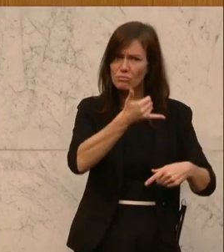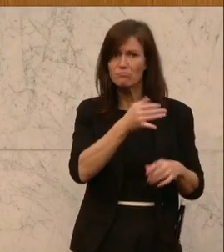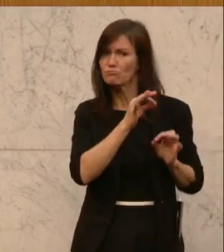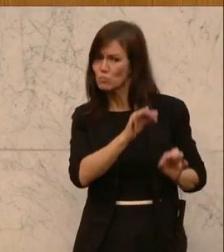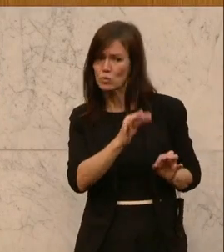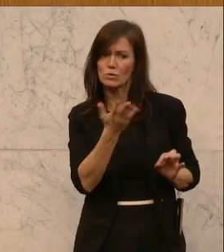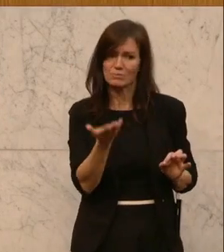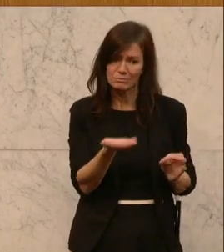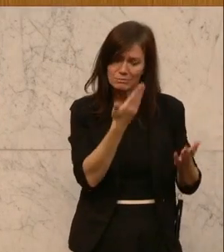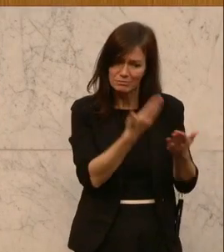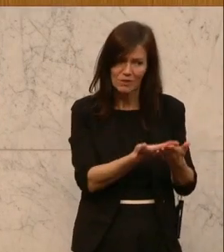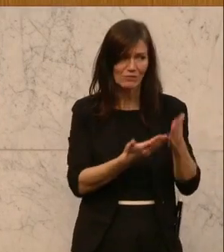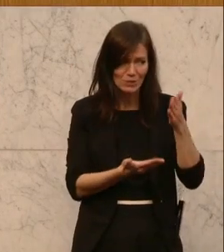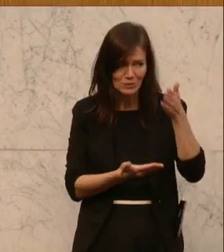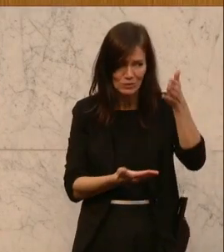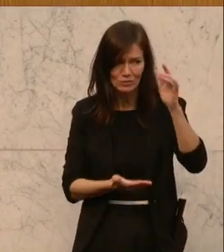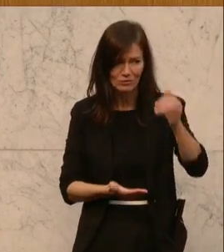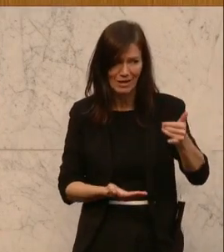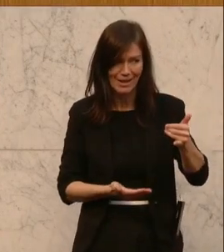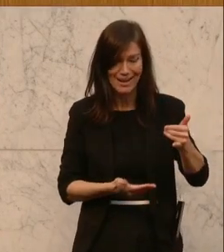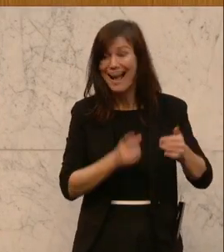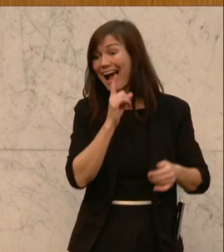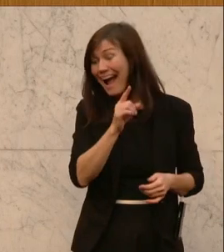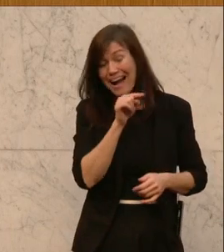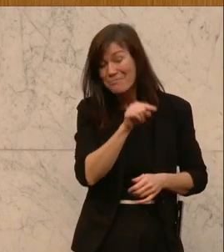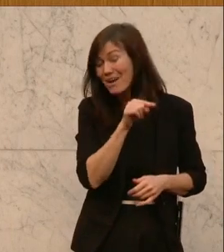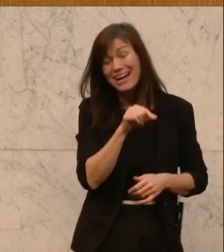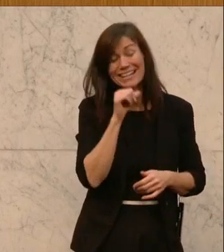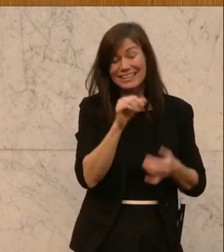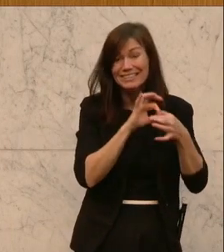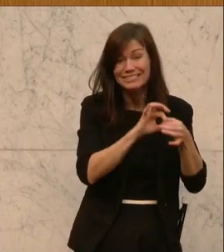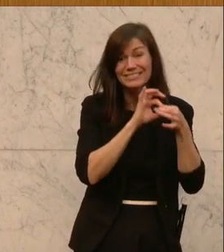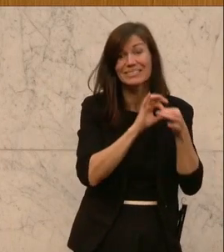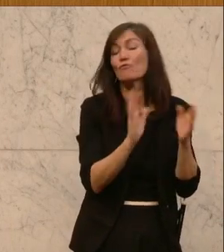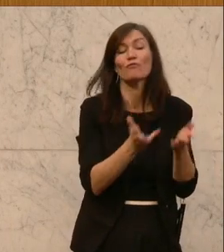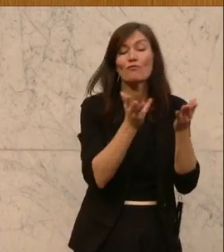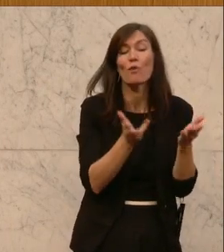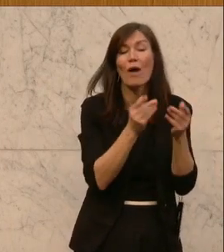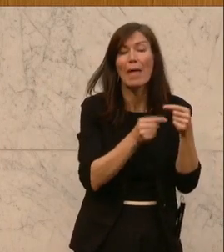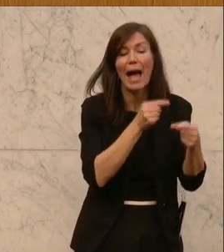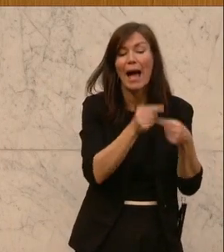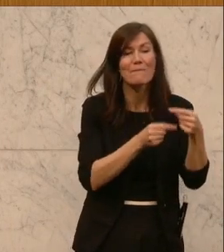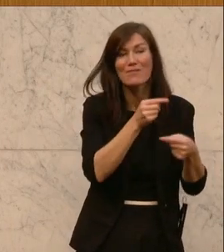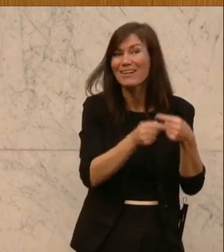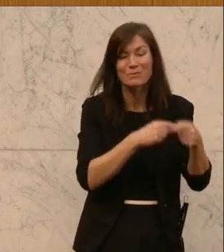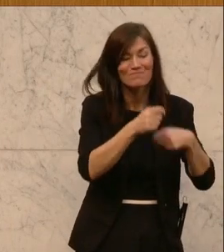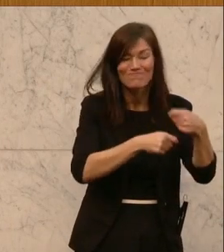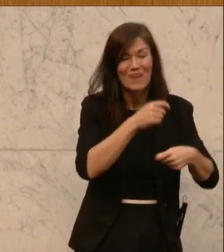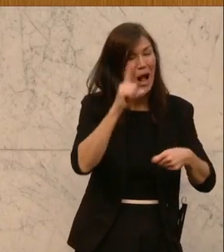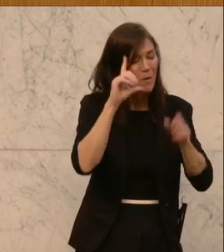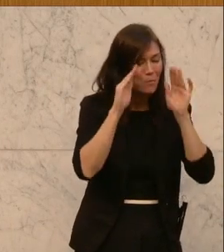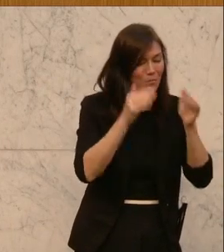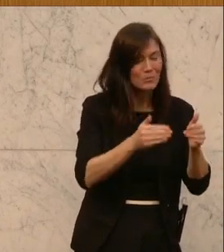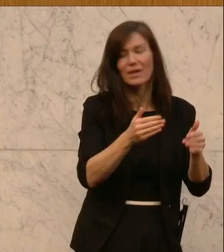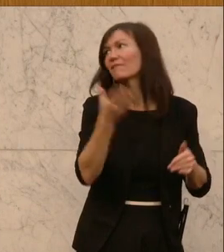passiert, zukunftsträchtig. Sie ist aber nicht im Kerngeschäft Förderabwicklerin, und es ist irgendwie bedauerlich, dass man wieder die